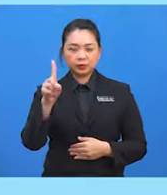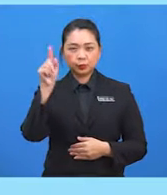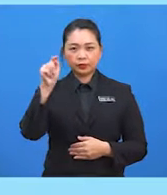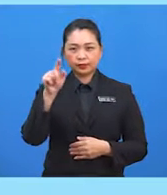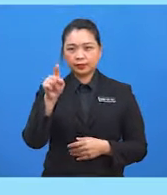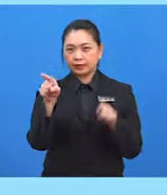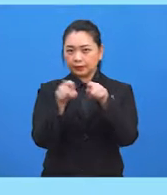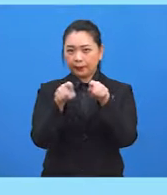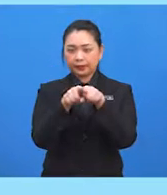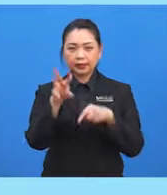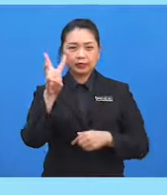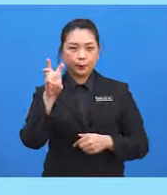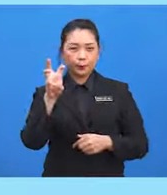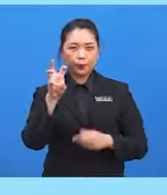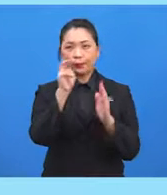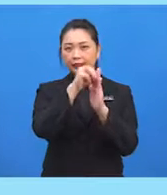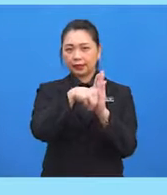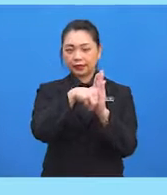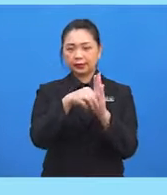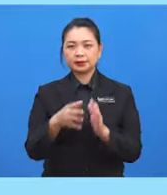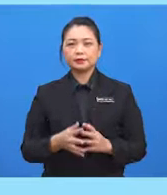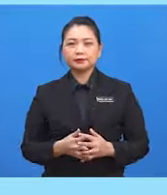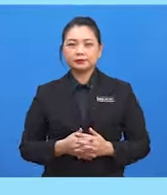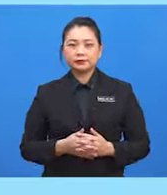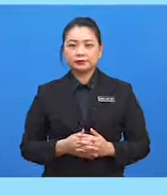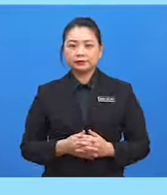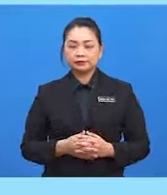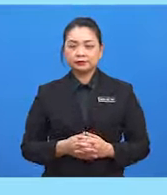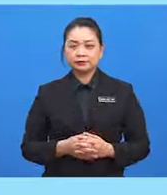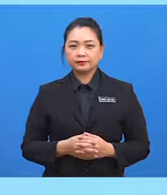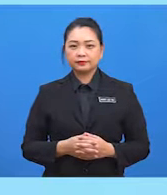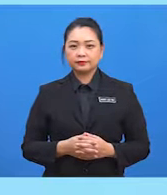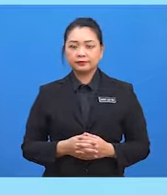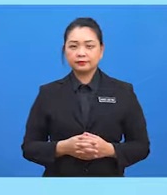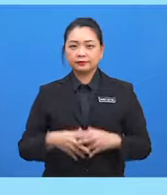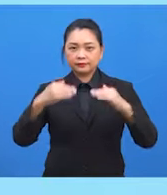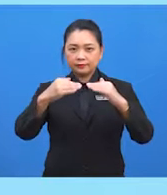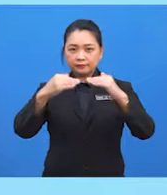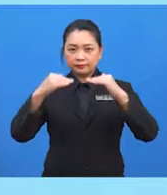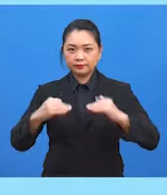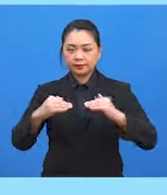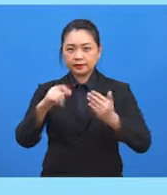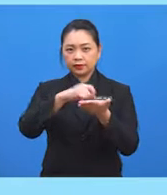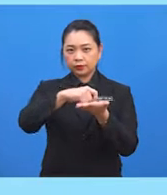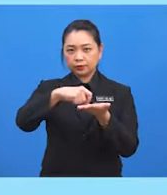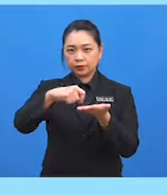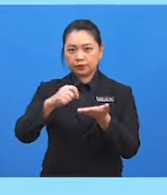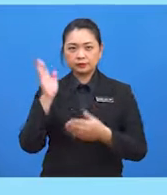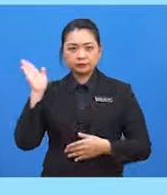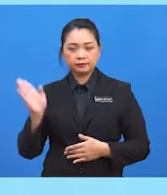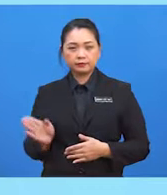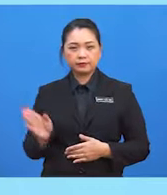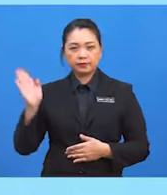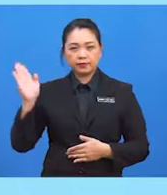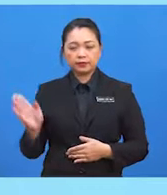dengan 60 minit. Persamaan seterusnya ditulis sebagai 24 darjah